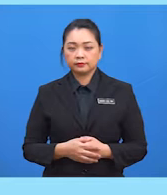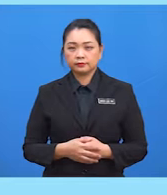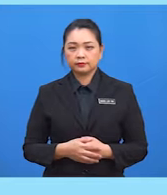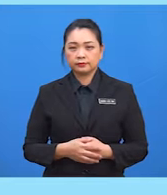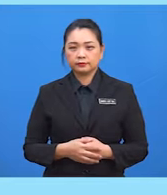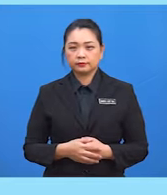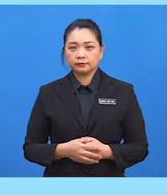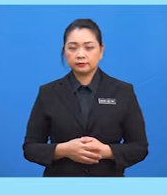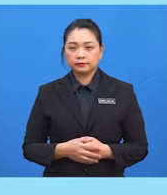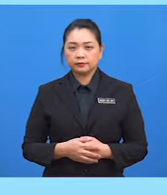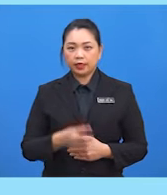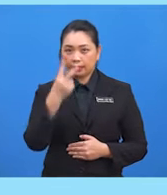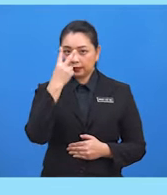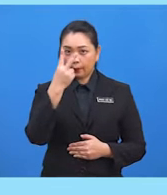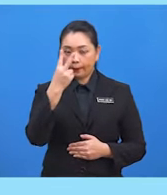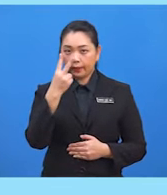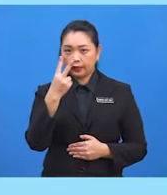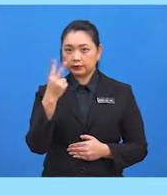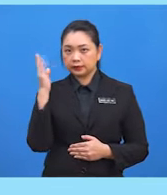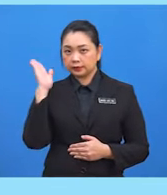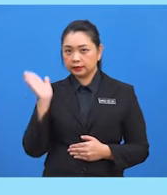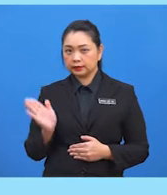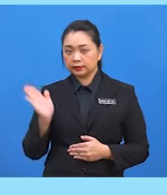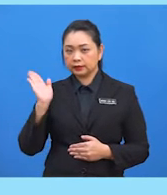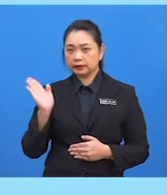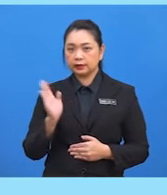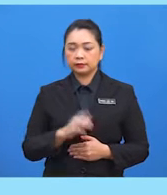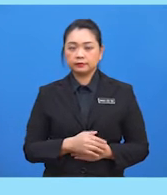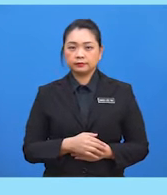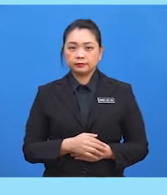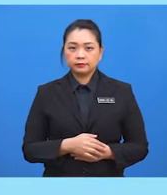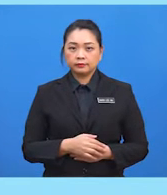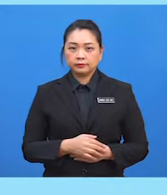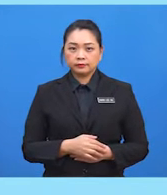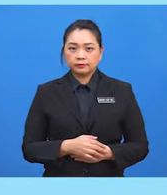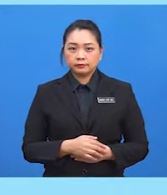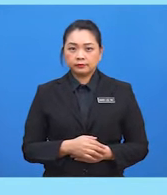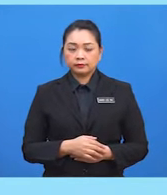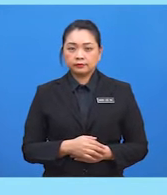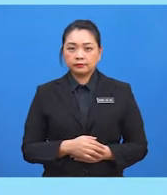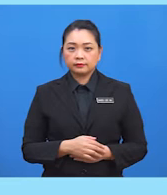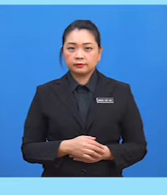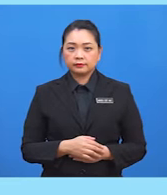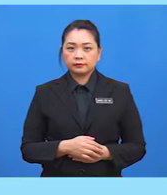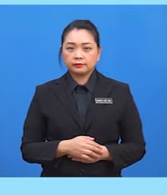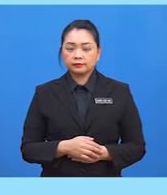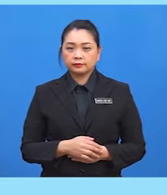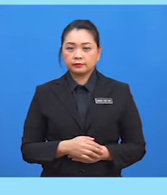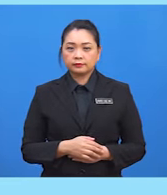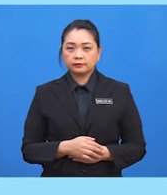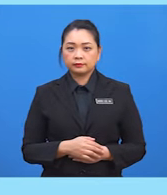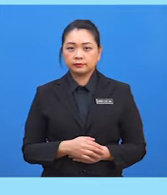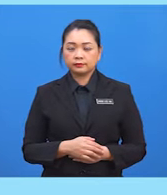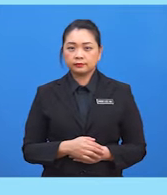akan wujud di paparan skrin kalkulator anda. Sekarang, tekan simbol